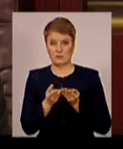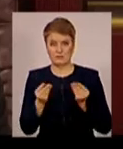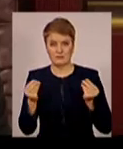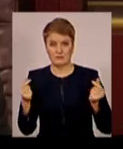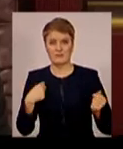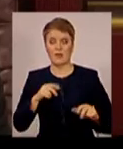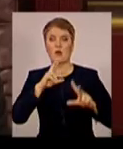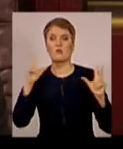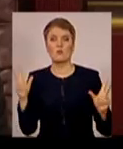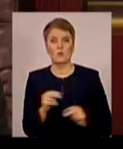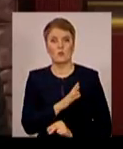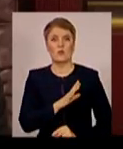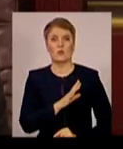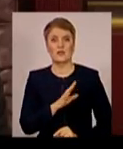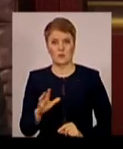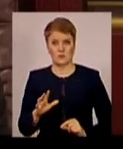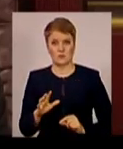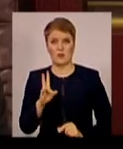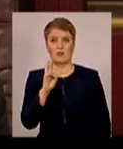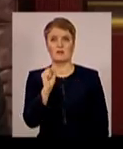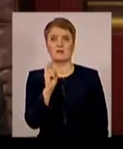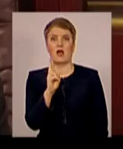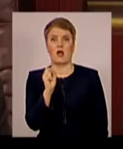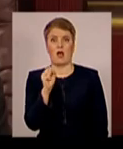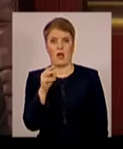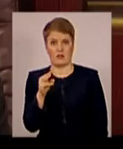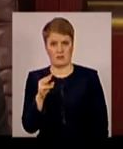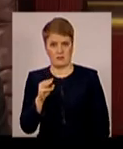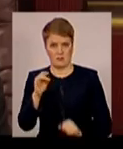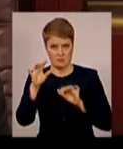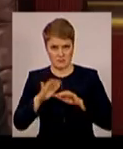Нам вдалося уникнути, щоб не появилося накату, ожеледиці.